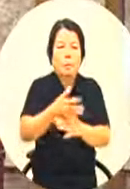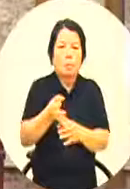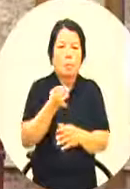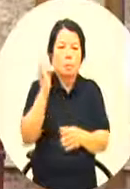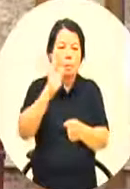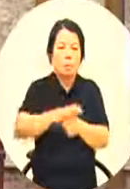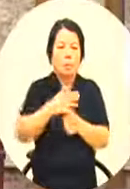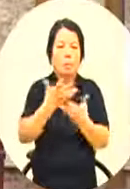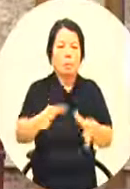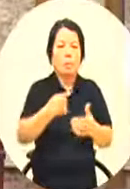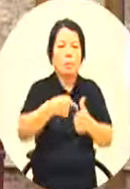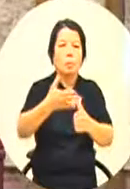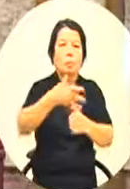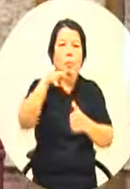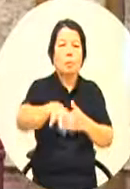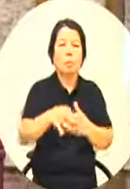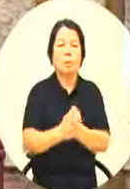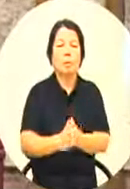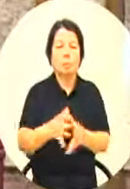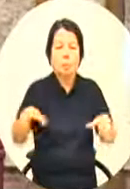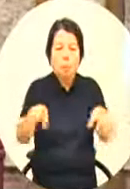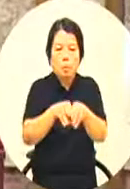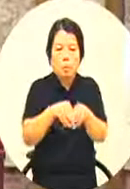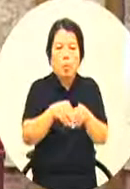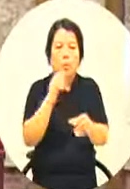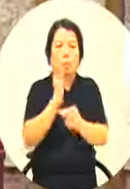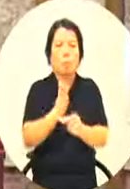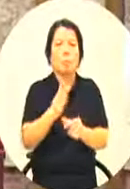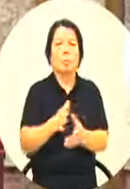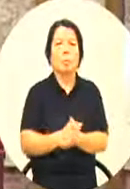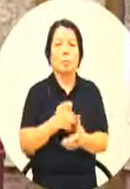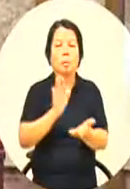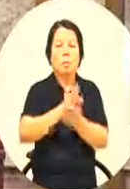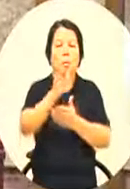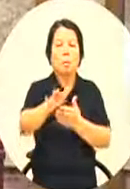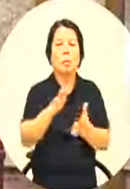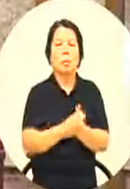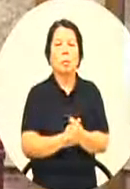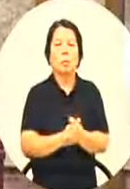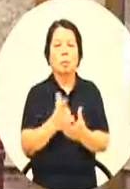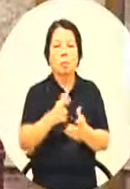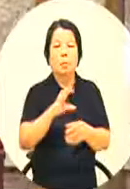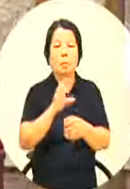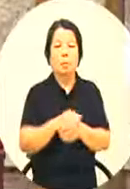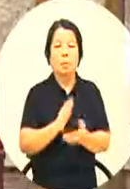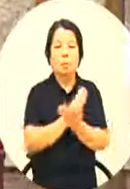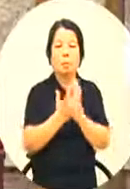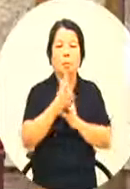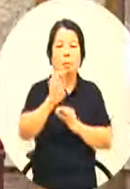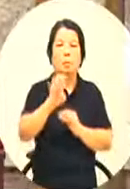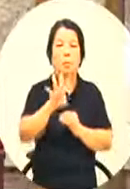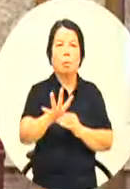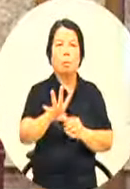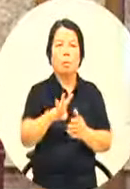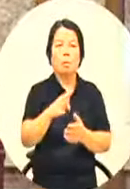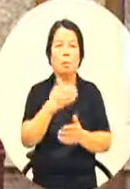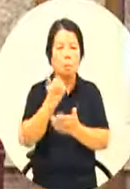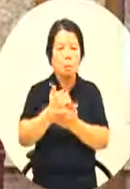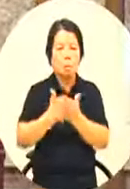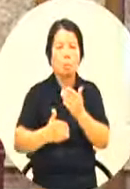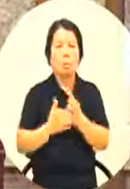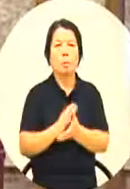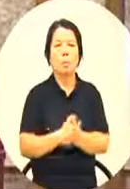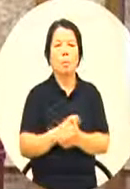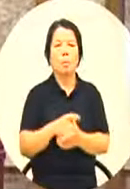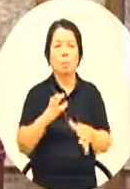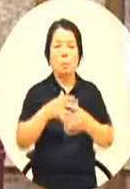那教育局的经费也能够比较集中所以我们希望说未来这个44项把它缩减那把它整个